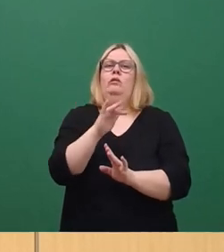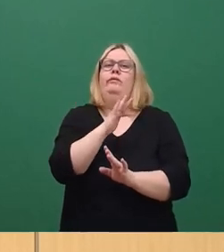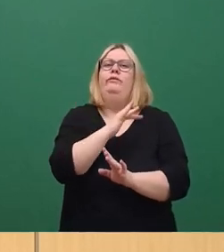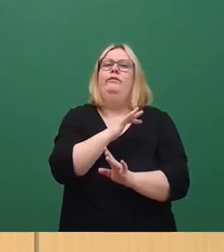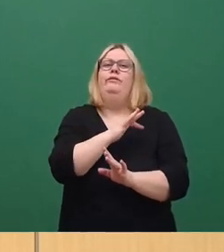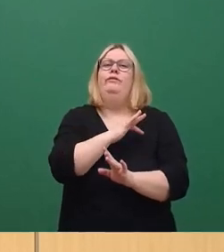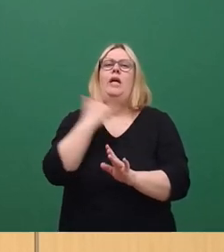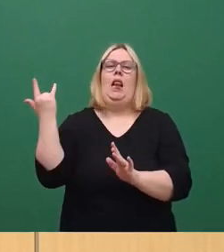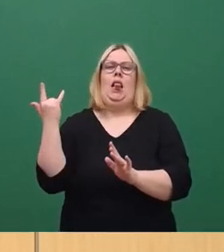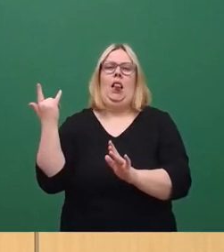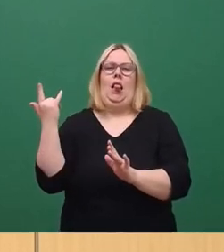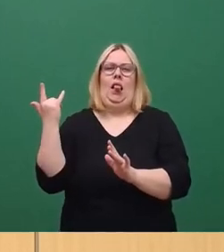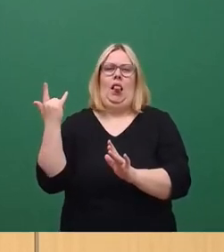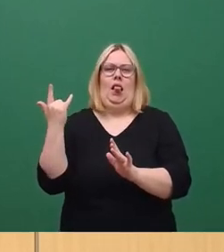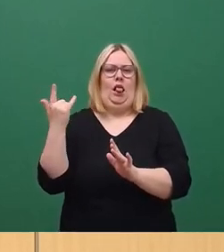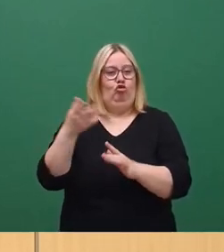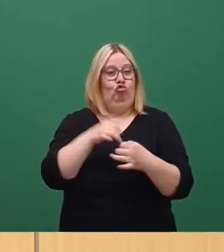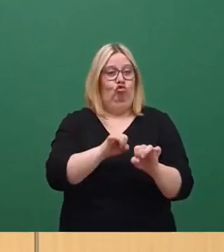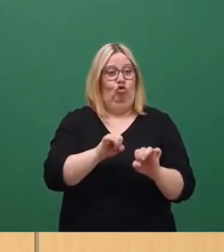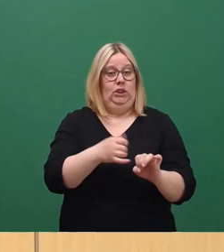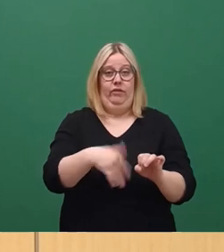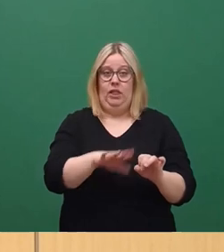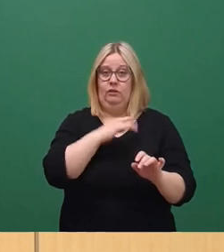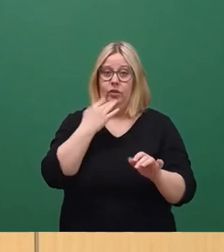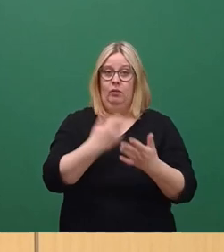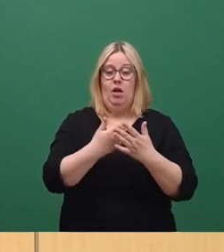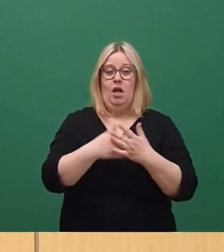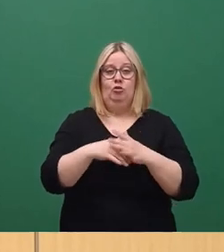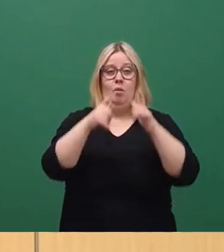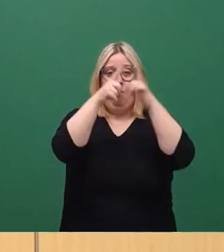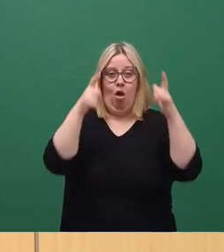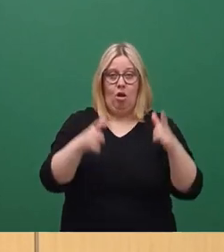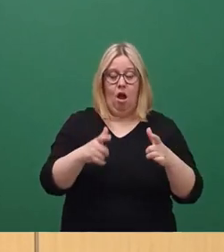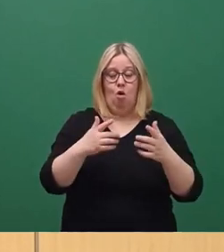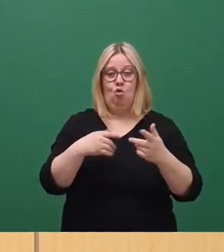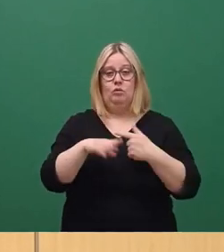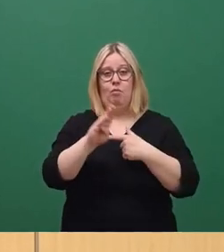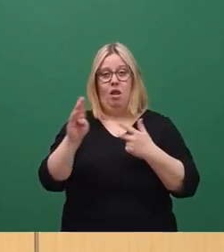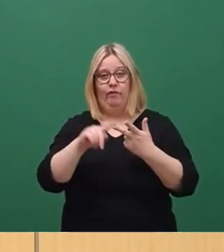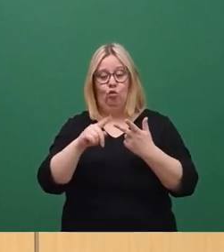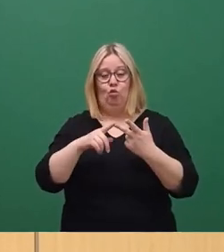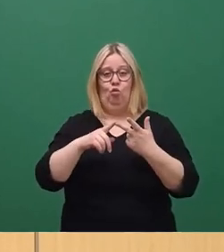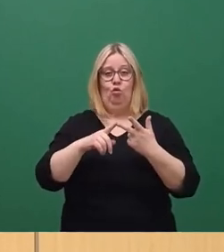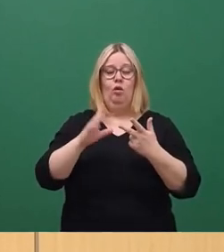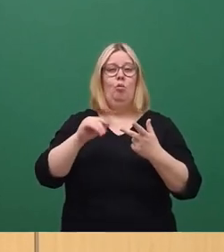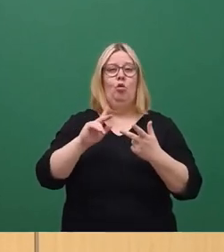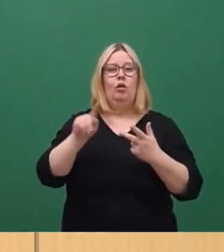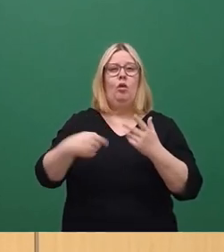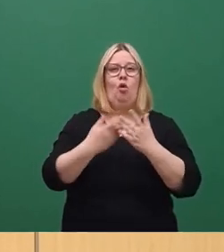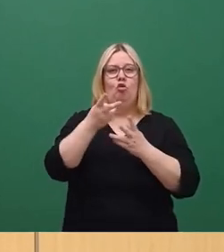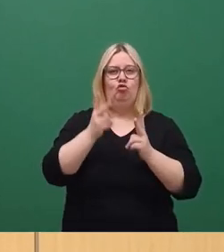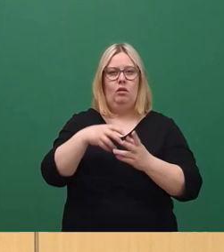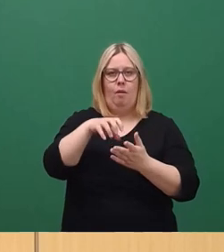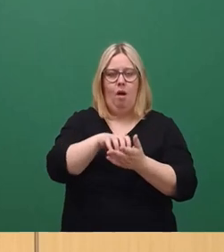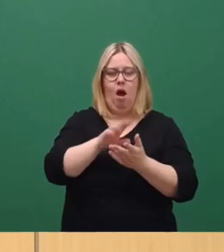Einzelbauwerken unter Schutz standen. Das Blockhaus, das Bellevue, die Barockbebauung hinter dem Neustädter Markt, hinter